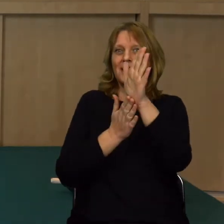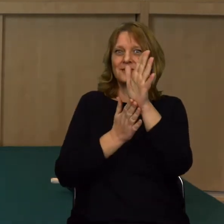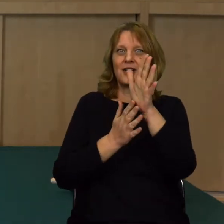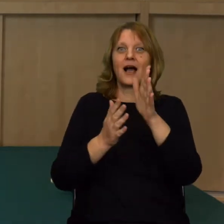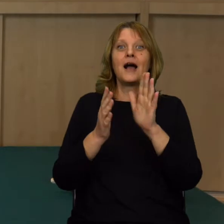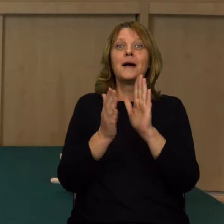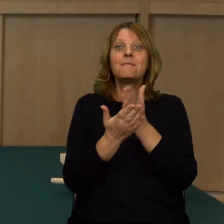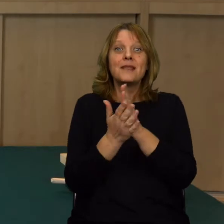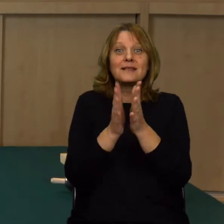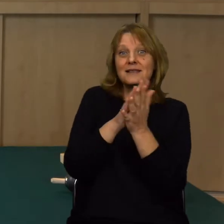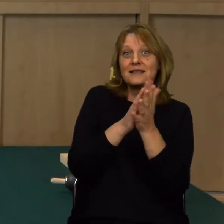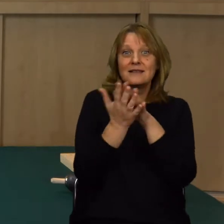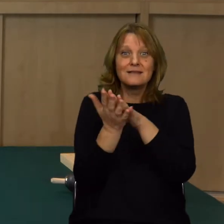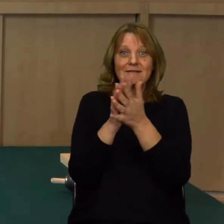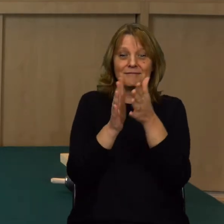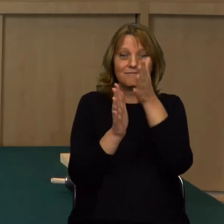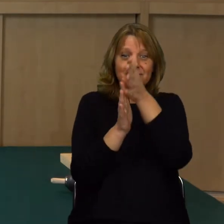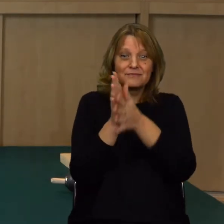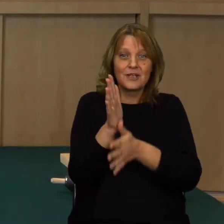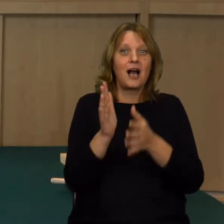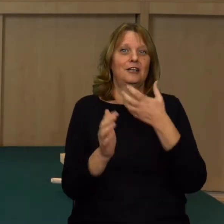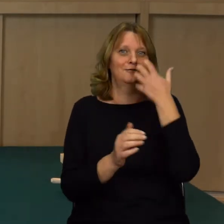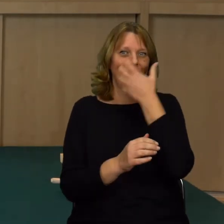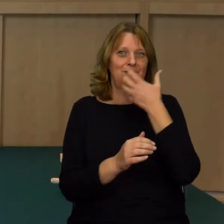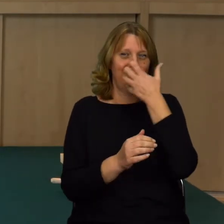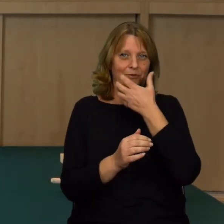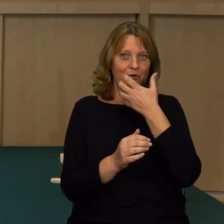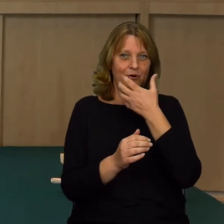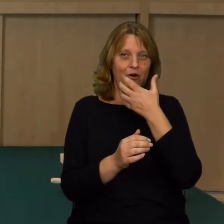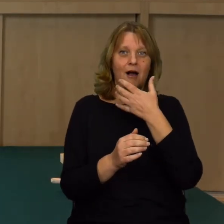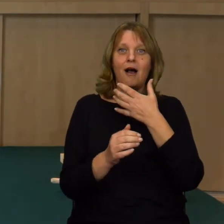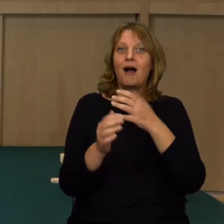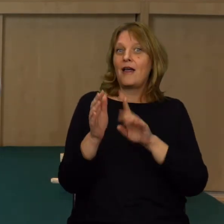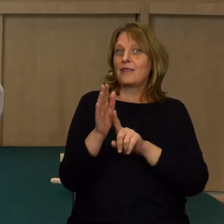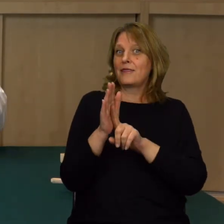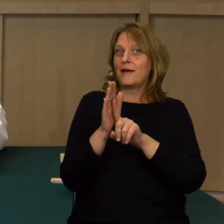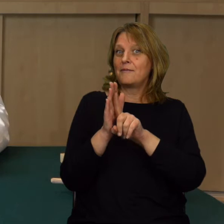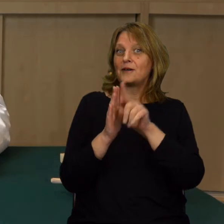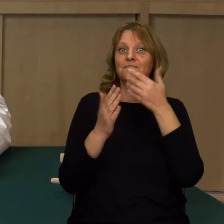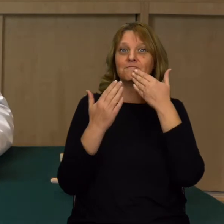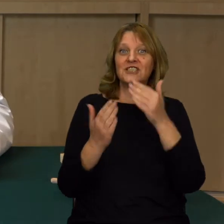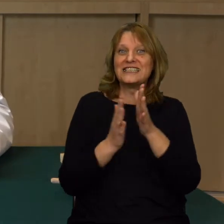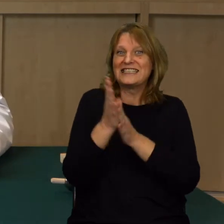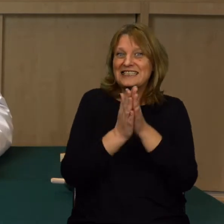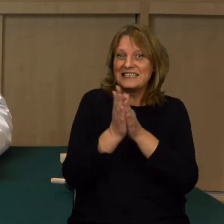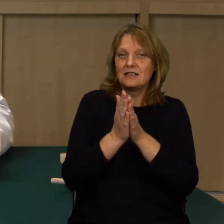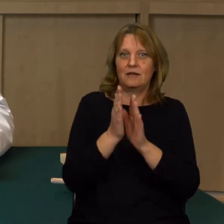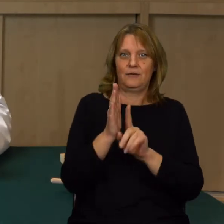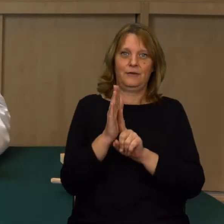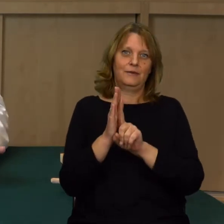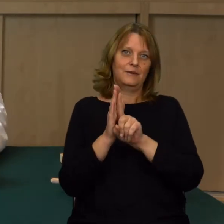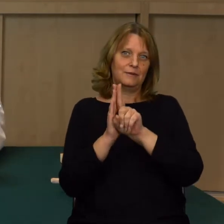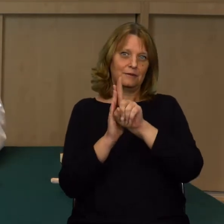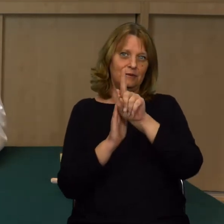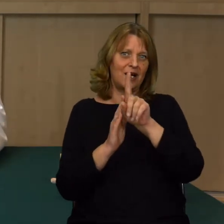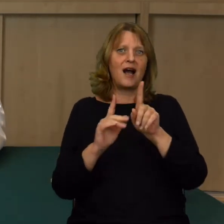Tutaj między waszymi łapkami zaczynało się robić ciepło. Temperatura moich dłoni właśnie dzięki tarciu się podniosła.